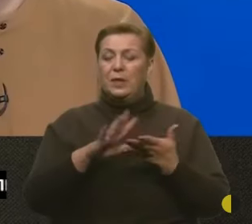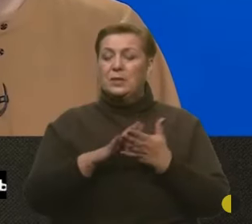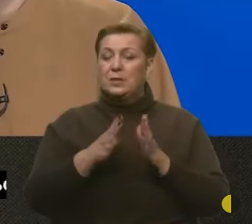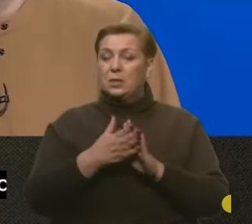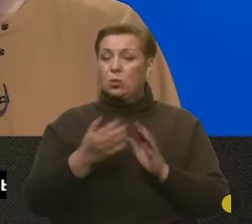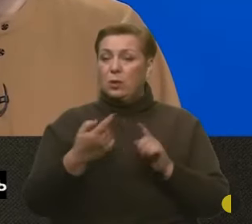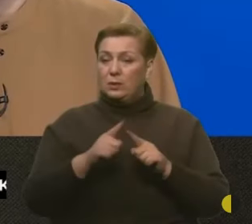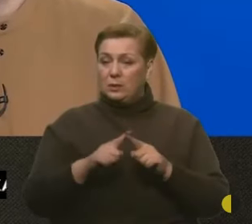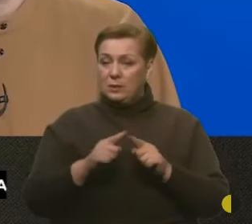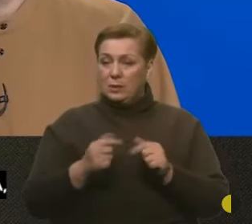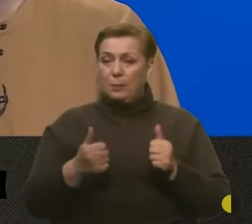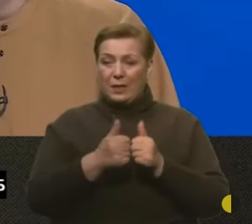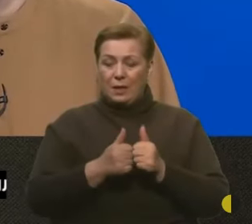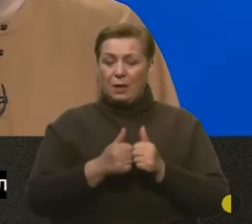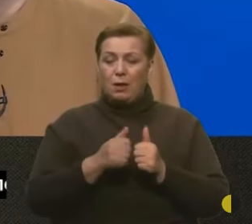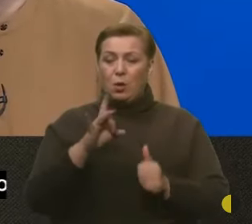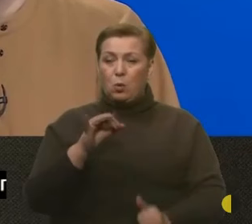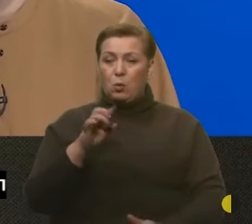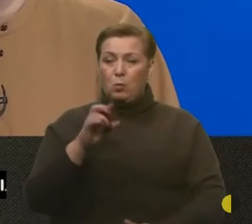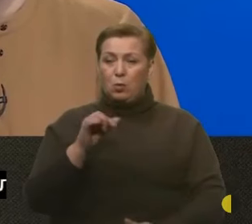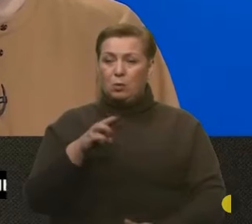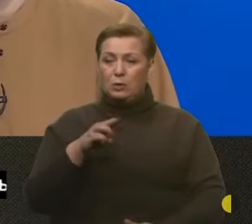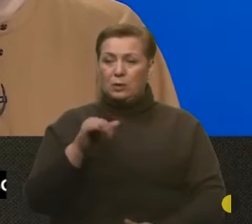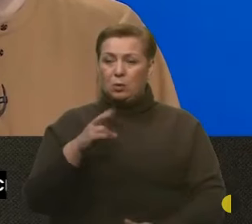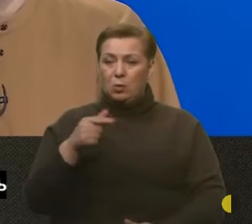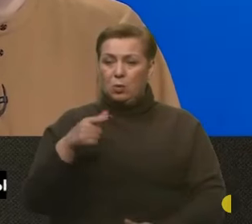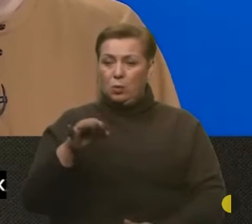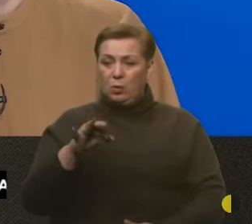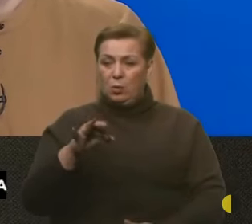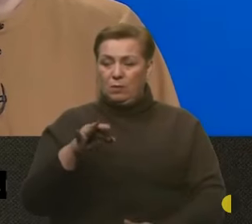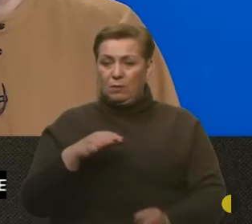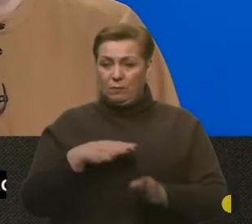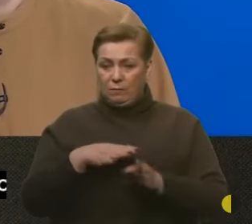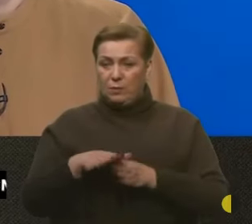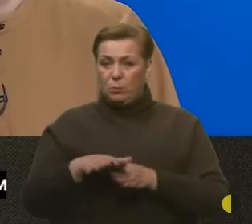Роботиного відбувається? Найскладніша ситуація на Запорізькому напрямку?